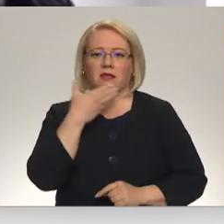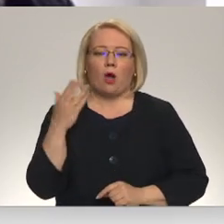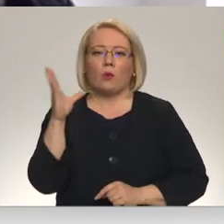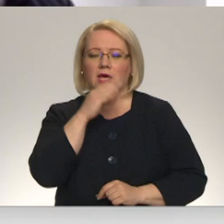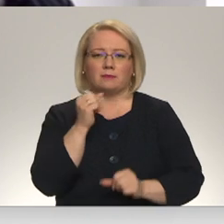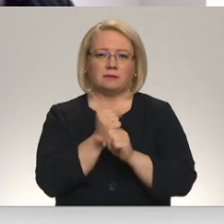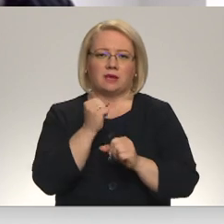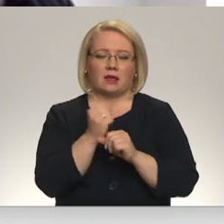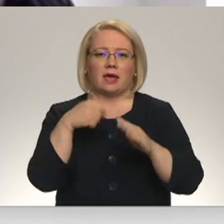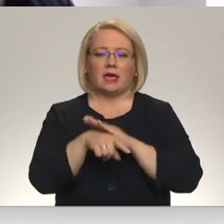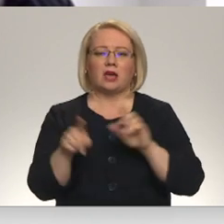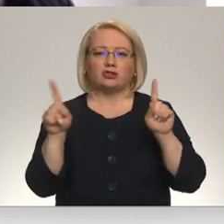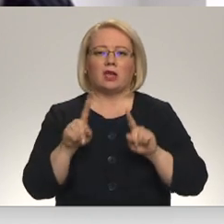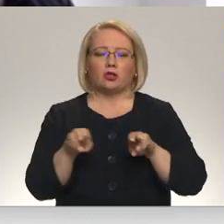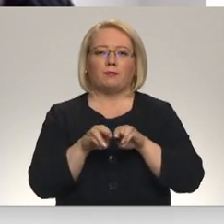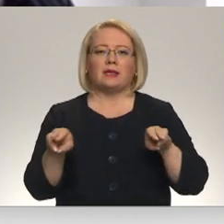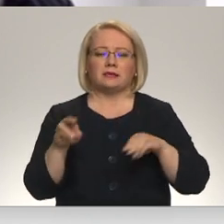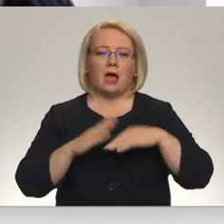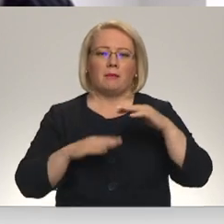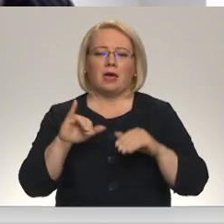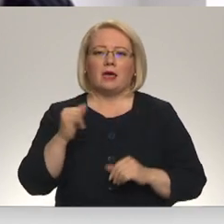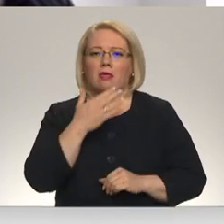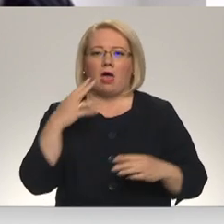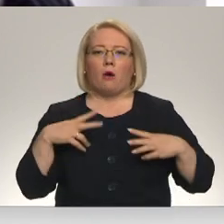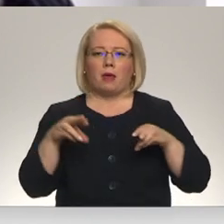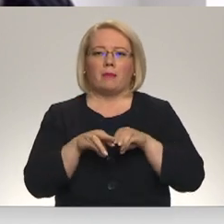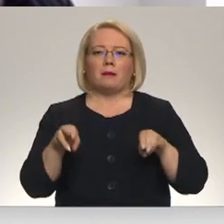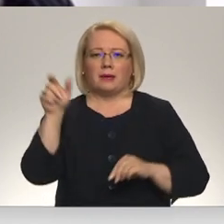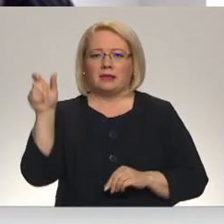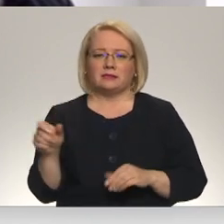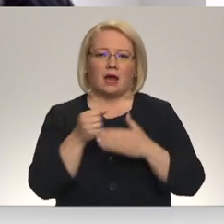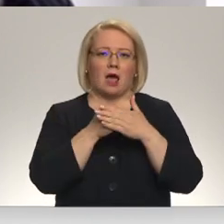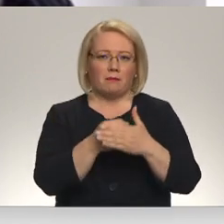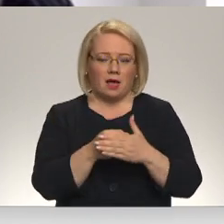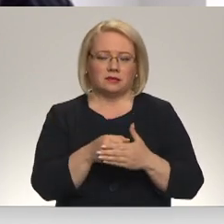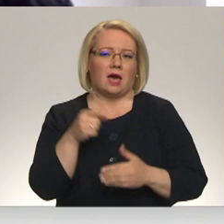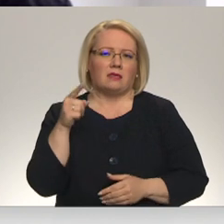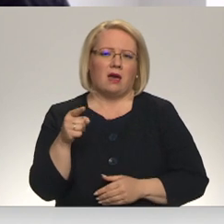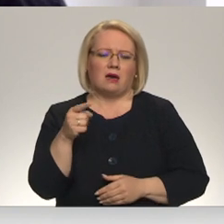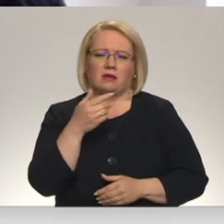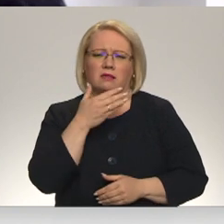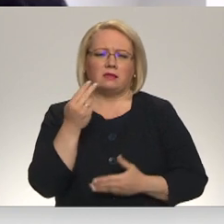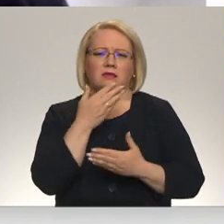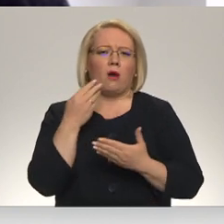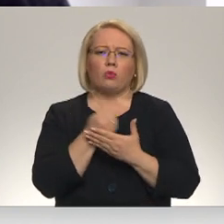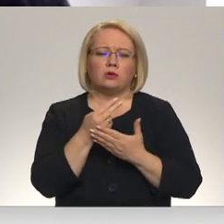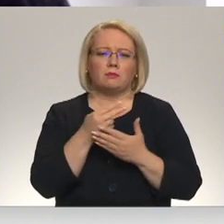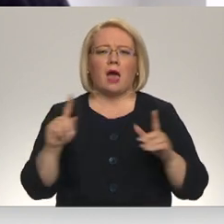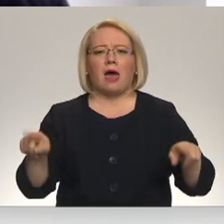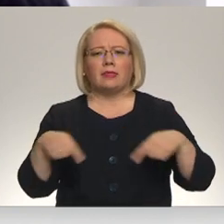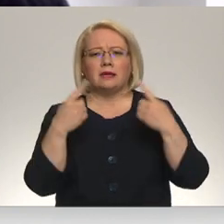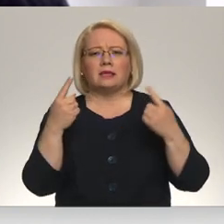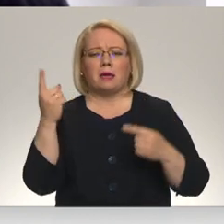iekšlietu ministra amatā, ja nav premjera atbalsta. Tas nenozīmē, ka attīstībai pārne varētu strādāt